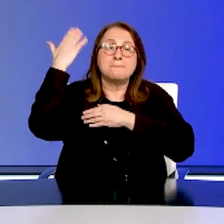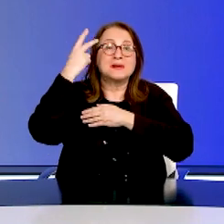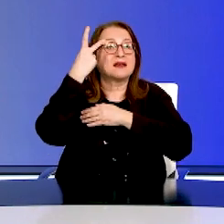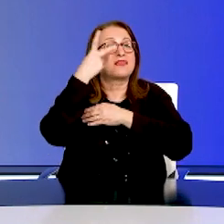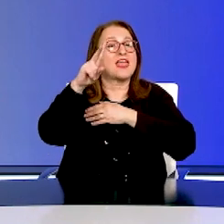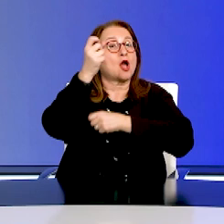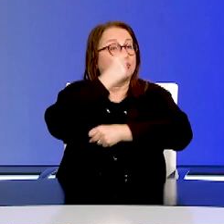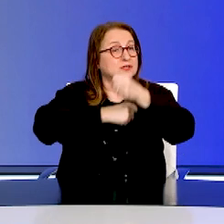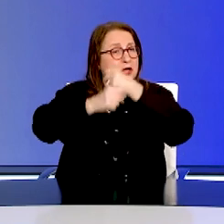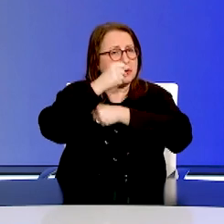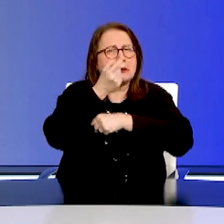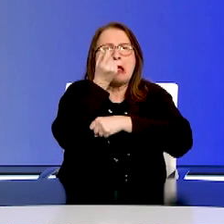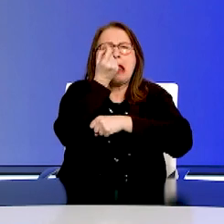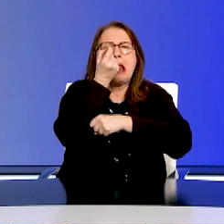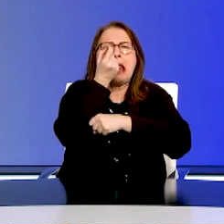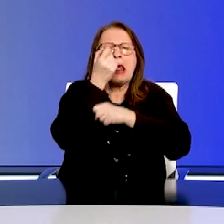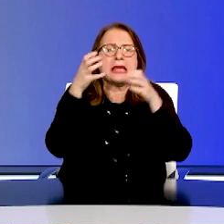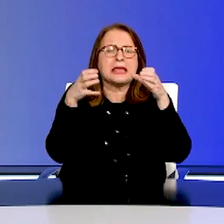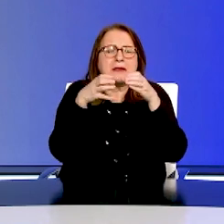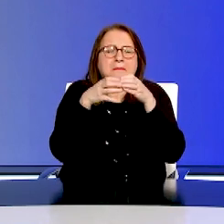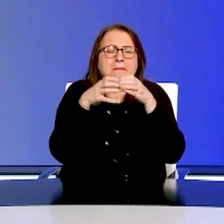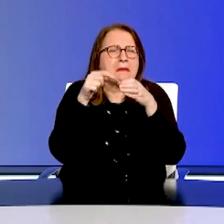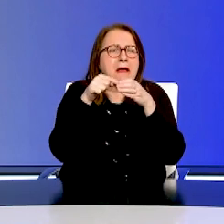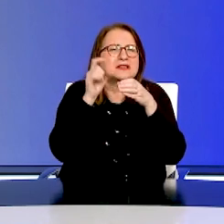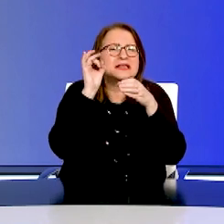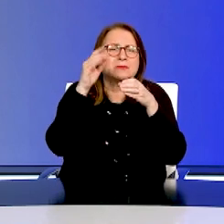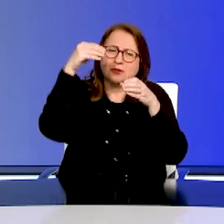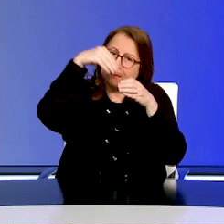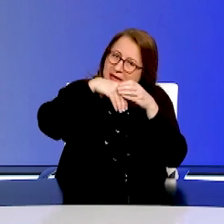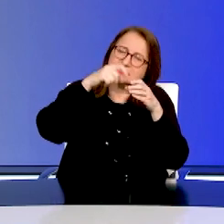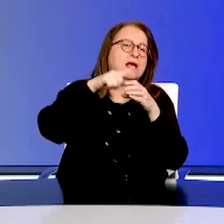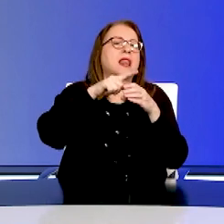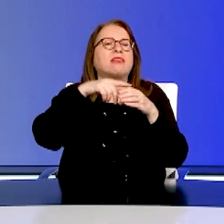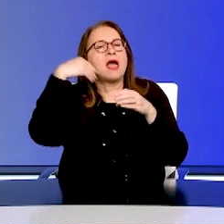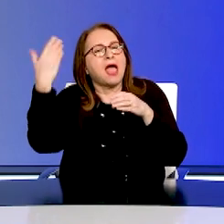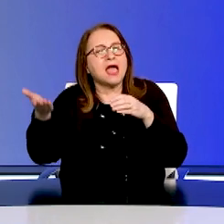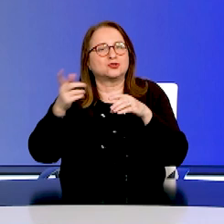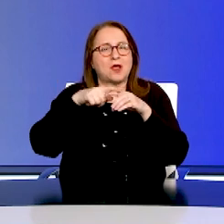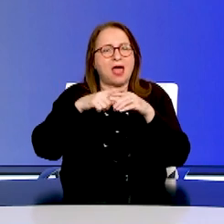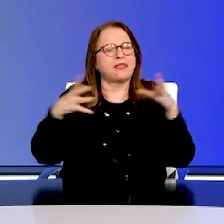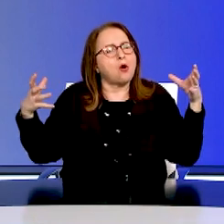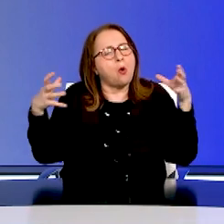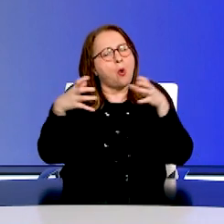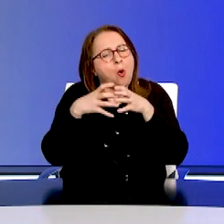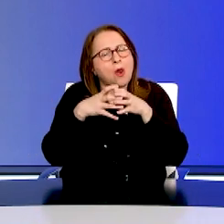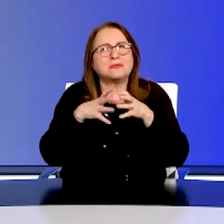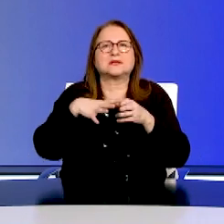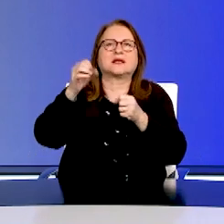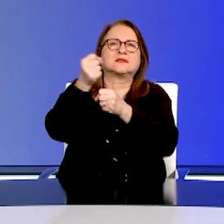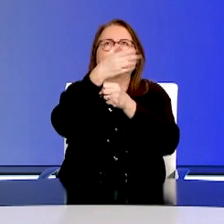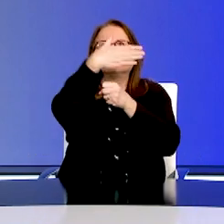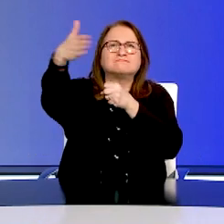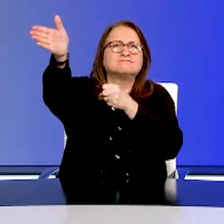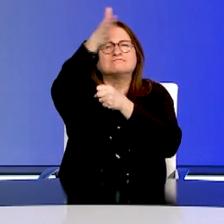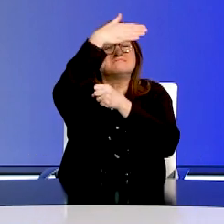μέσα και έξω από την Ελλάδα, ύψωσαν το λάβαρο της ανεξαρτησίας. Έθεσαν σε κίνηση μια διαδικασία, το